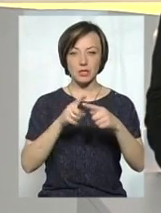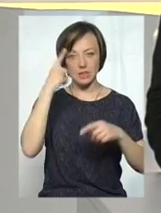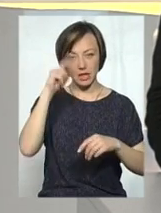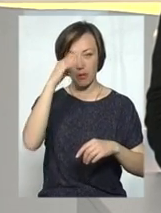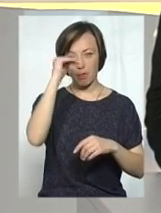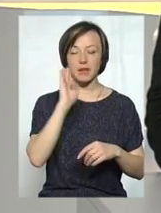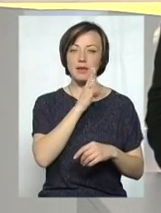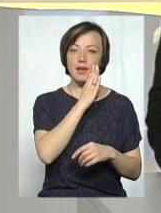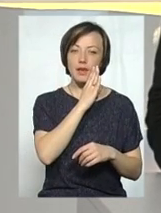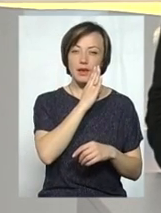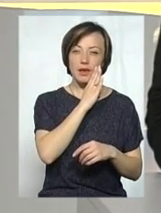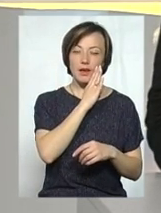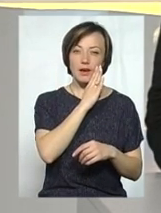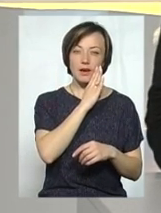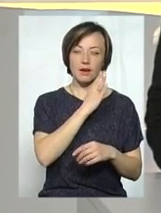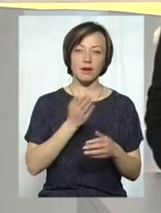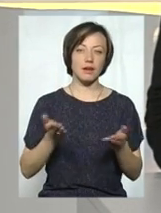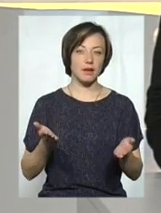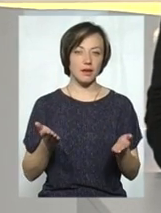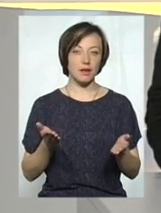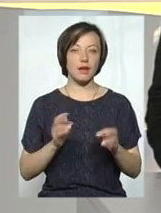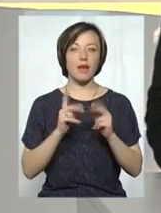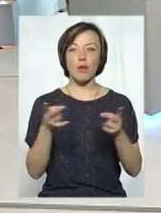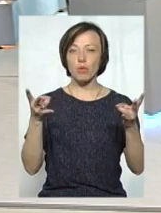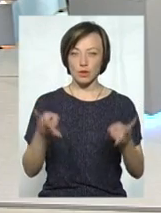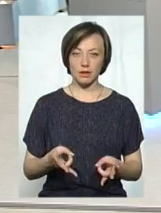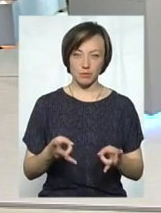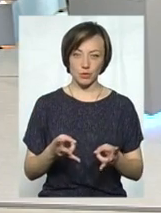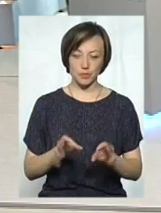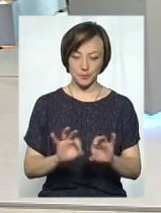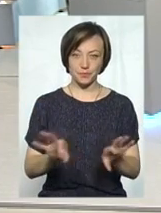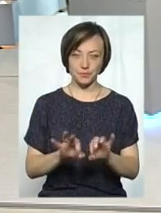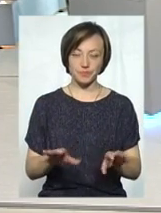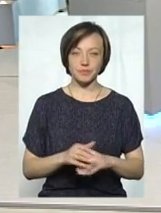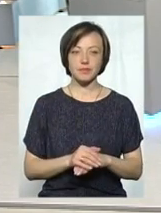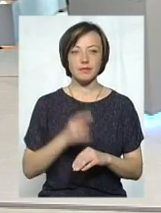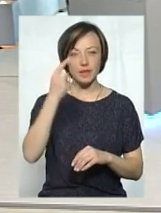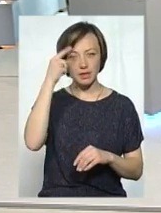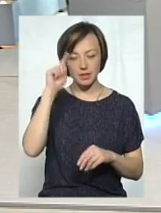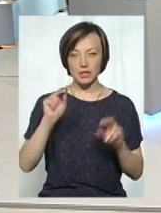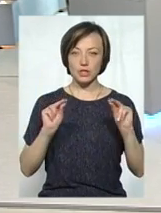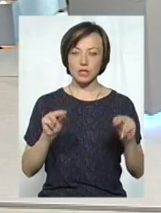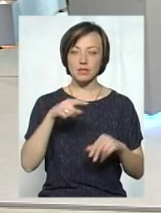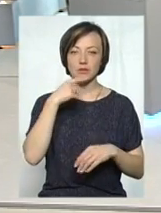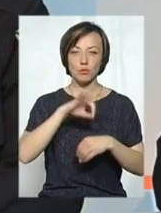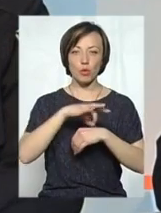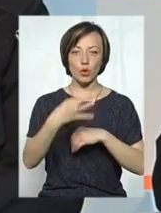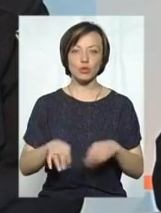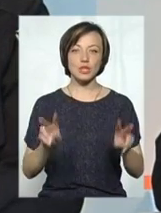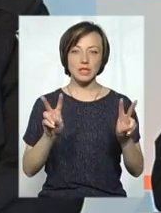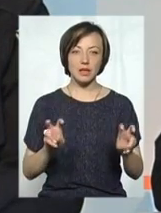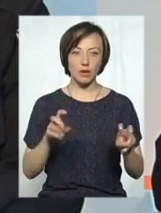батьки, як потрібно дітям? Ви знаєте, незвичайно така, чесно кажучи, болюча тема,